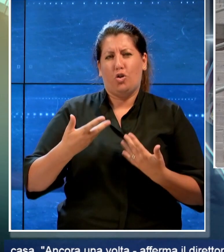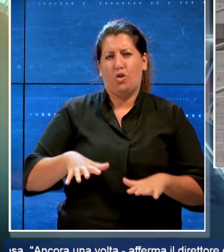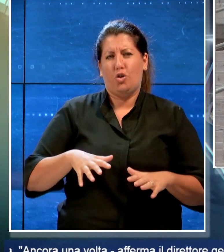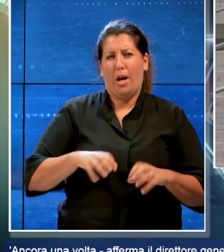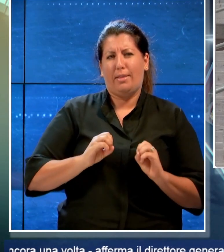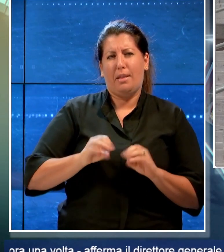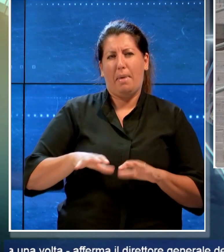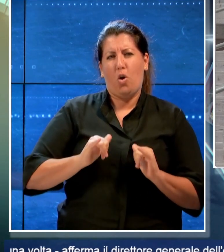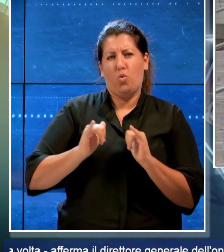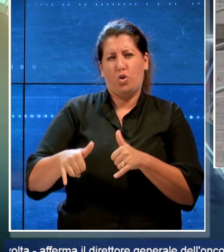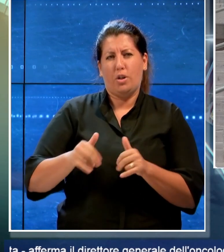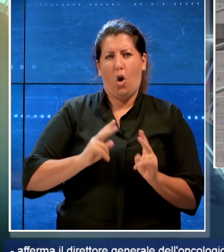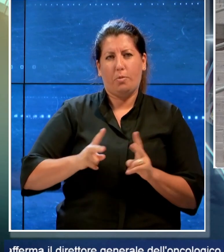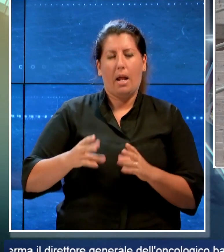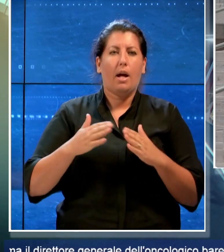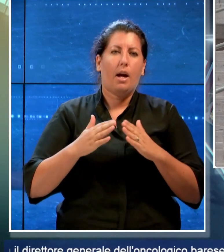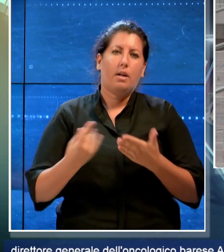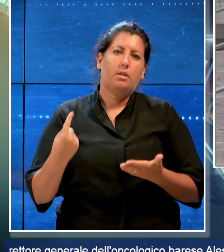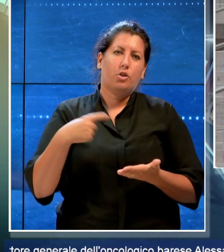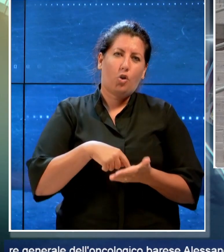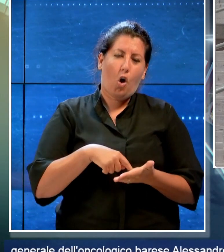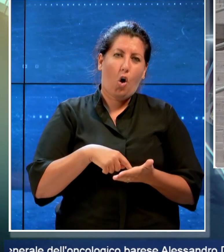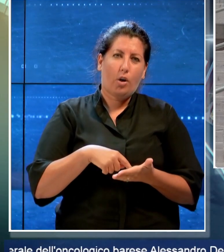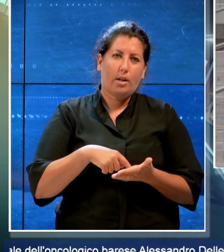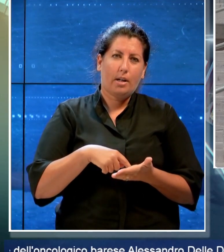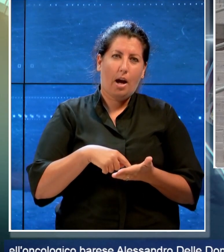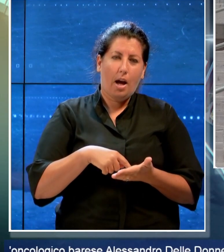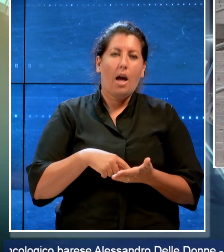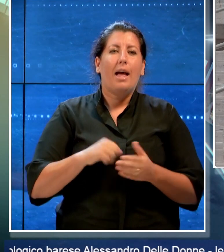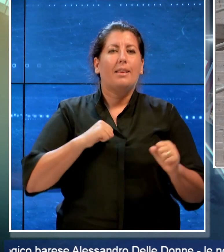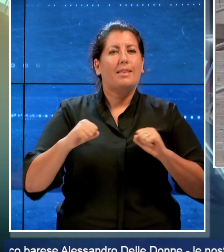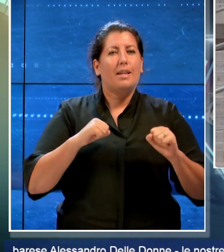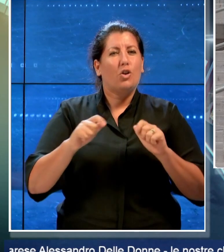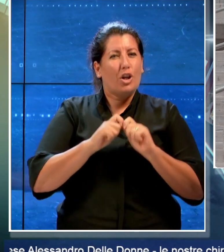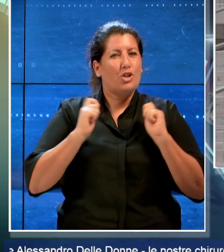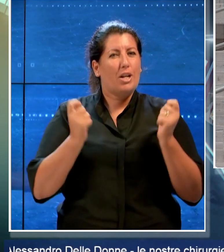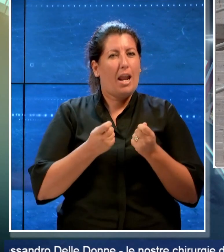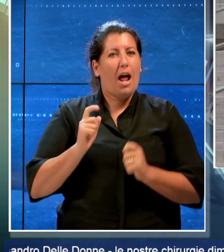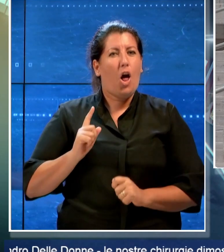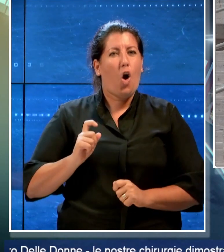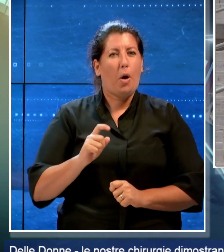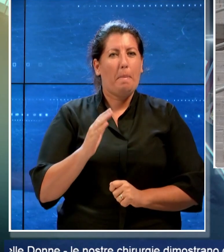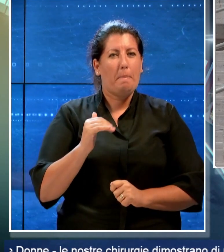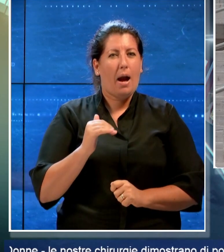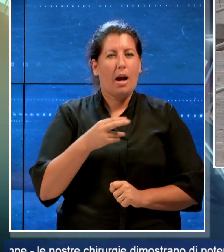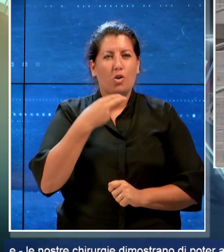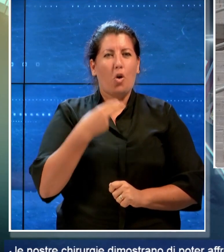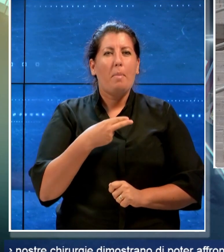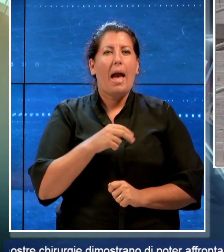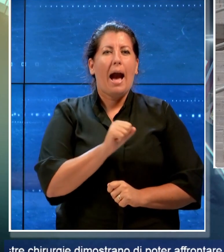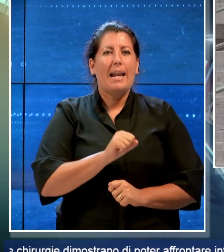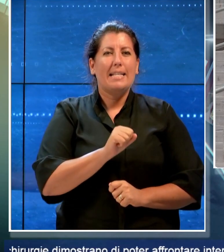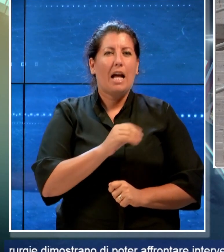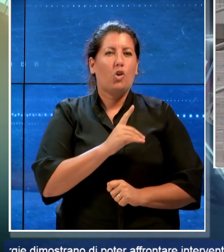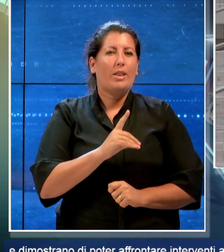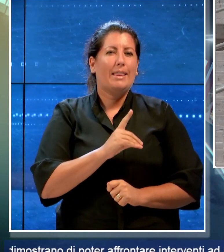ed è tornata a casa. Ancora una volta, afferma il direttore generale dell'Oncologico barese Alessandro Delle